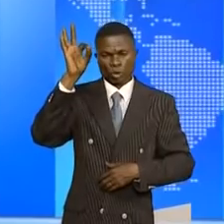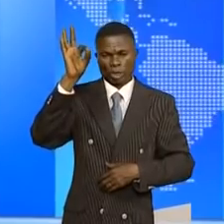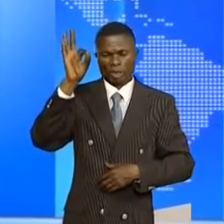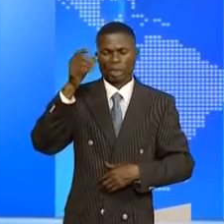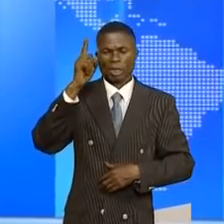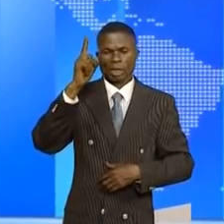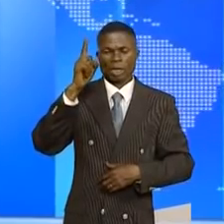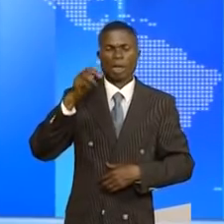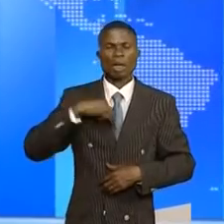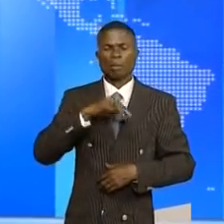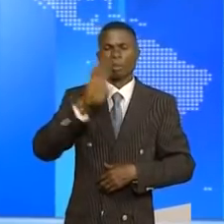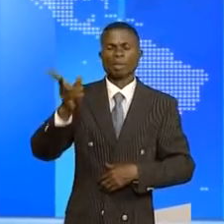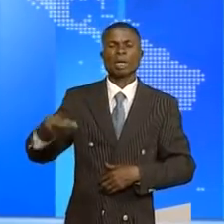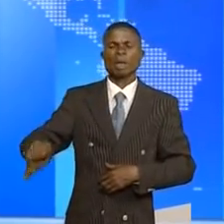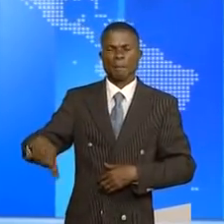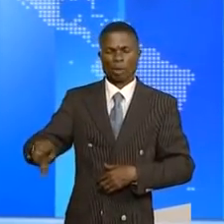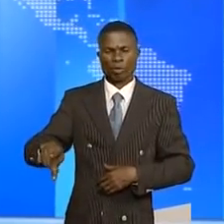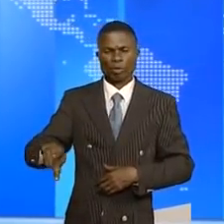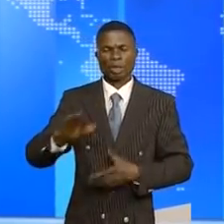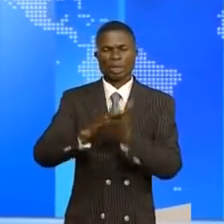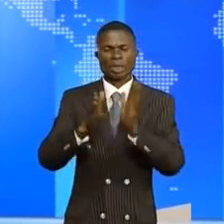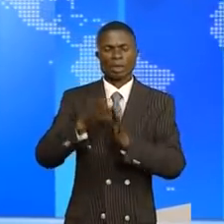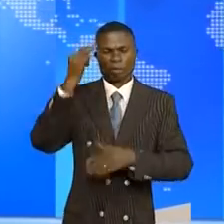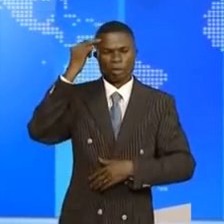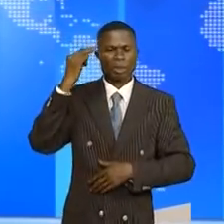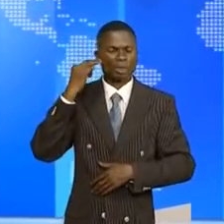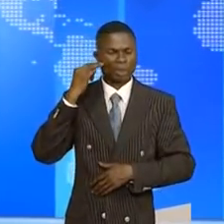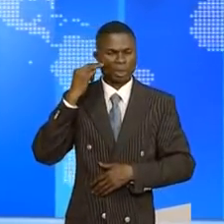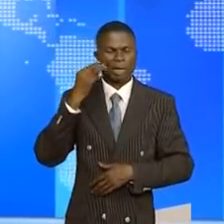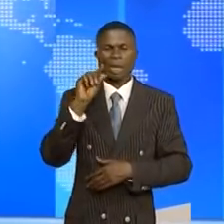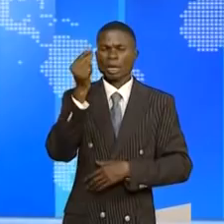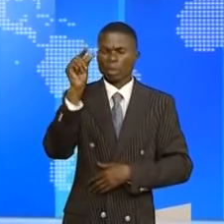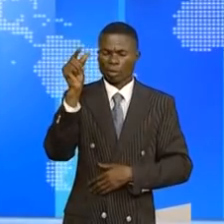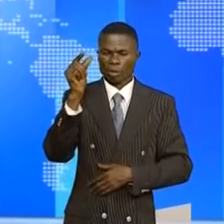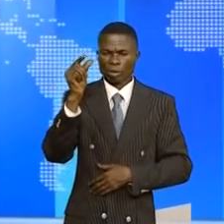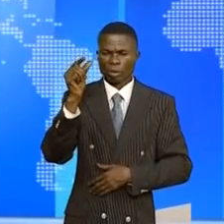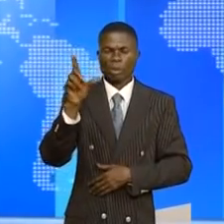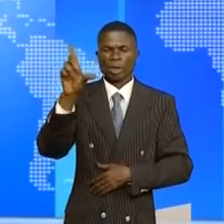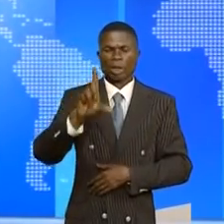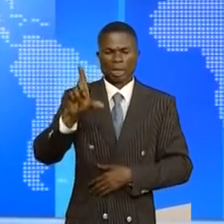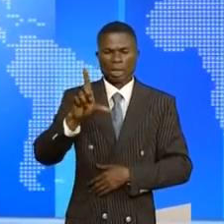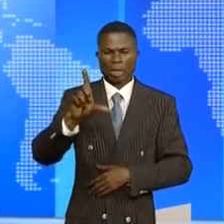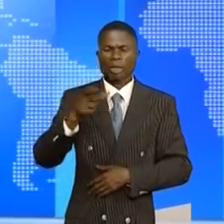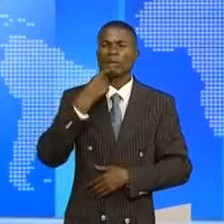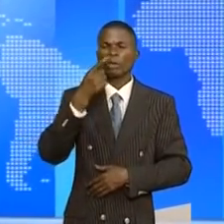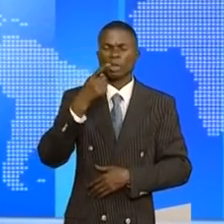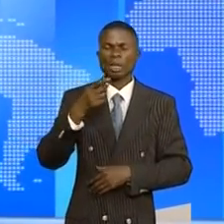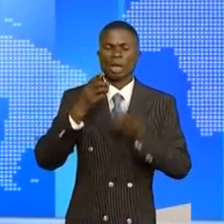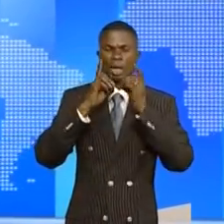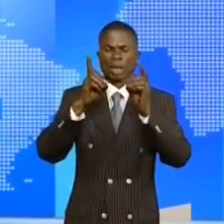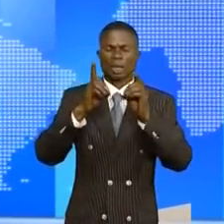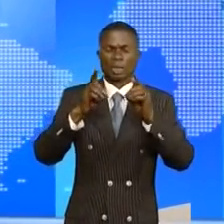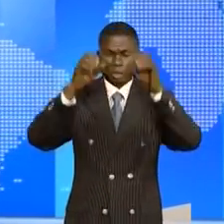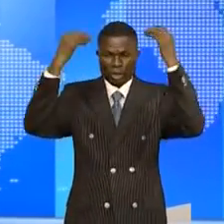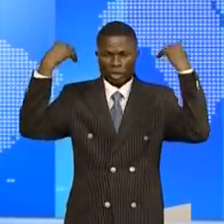dévolu sur Antoinette Samba-Kalambay, nommé ministre des mines. Ils l'ont dit au cours d'une déclaration lue par le